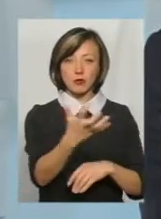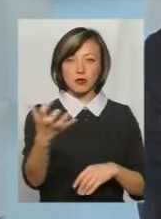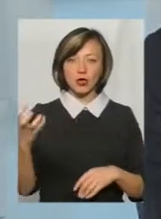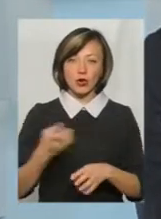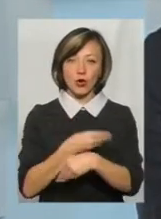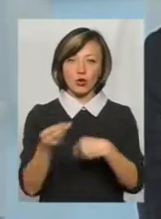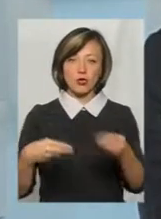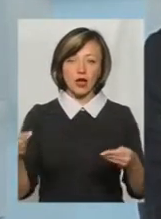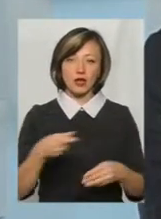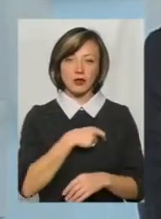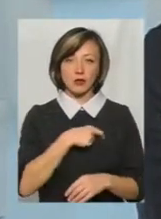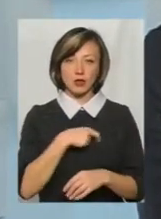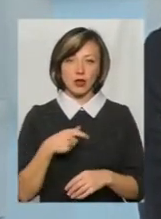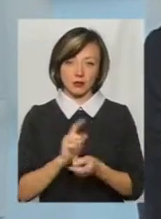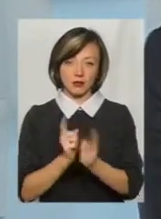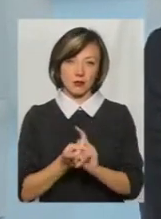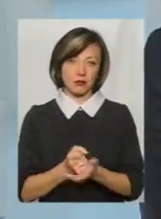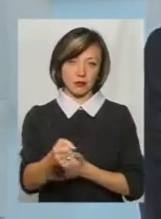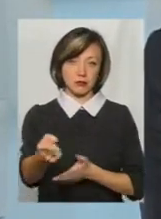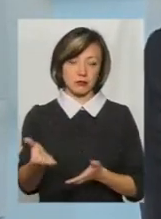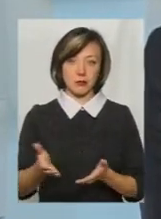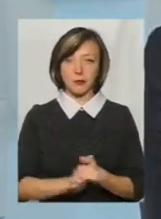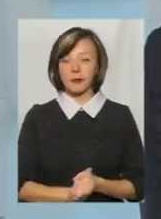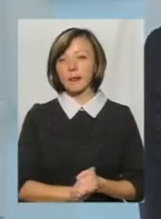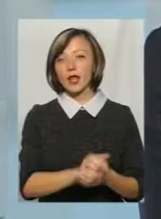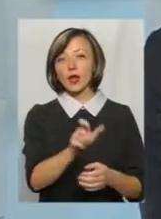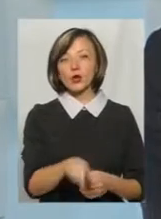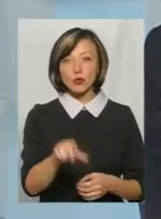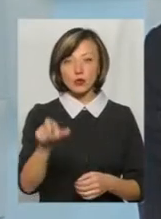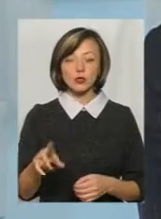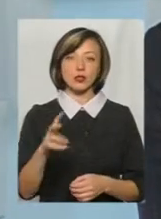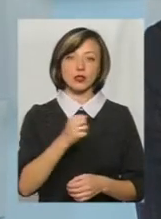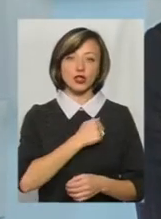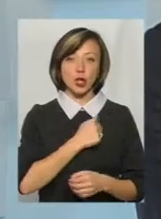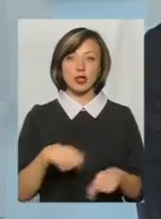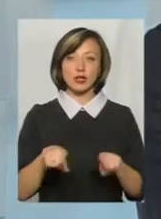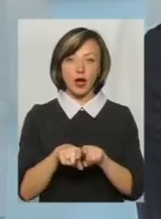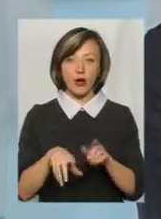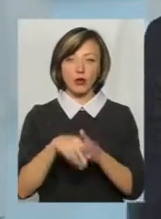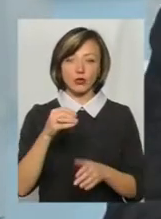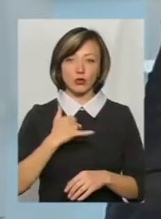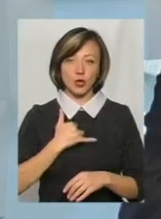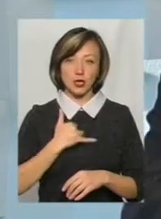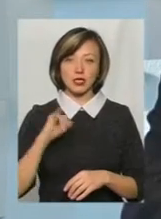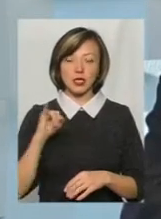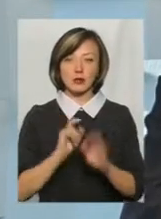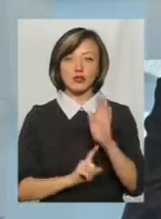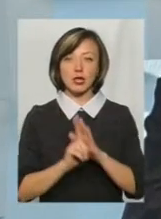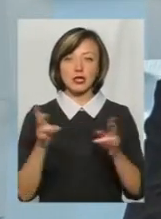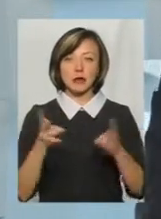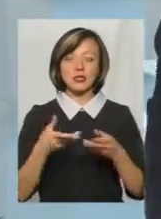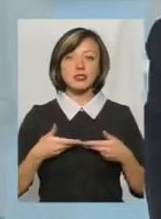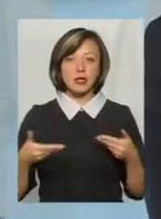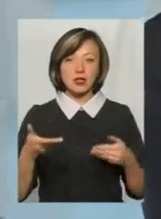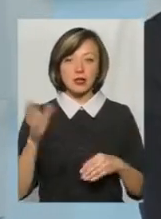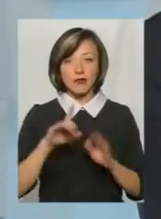роздав, і депутатом став. Люди, на жаль, так голосують в нас. І починати треба з нас.